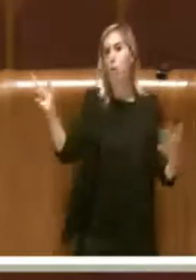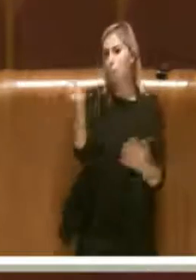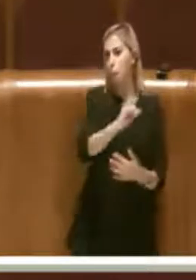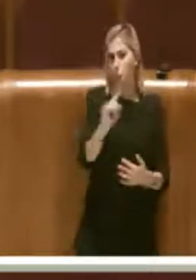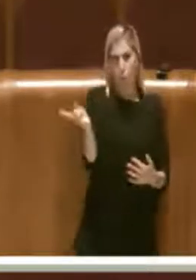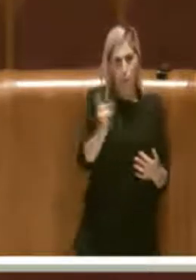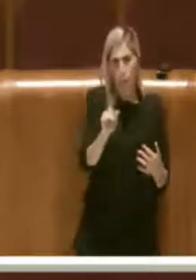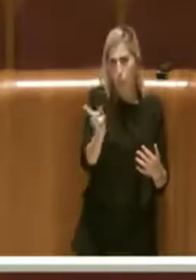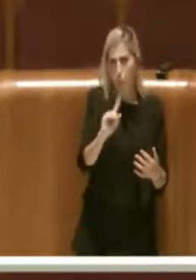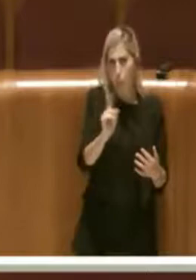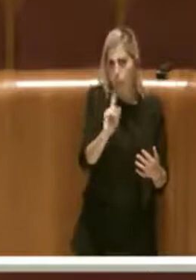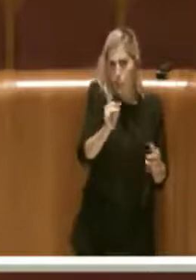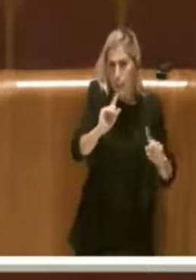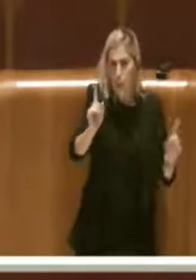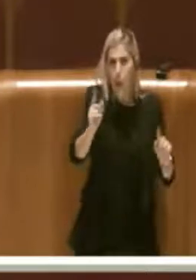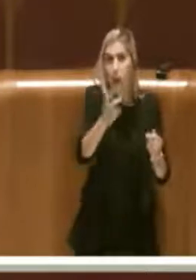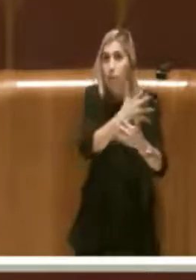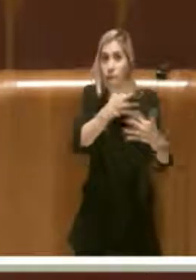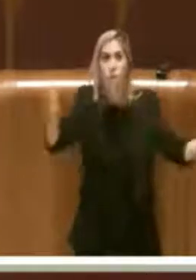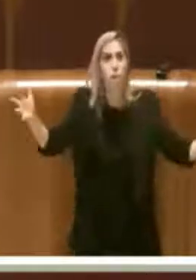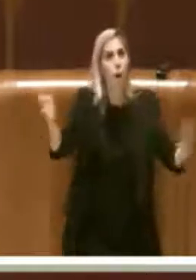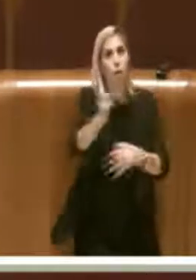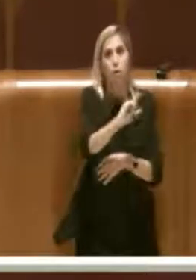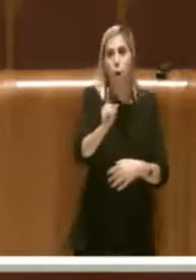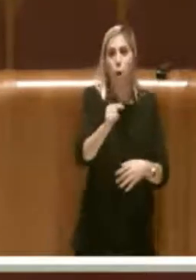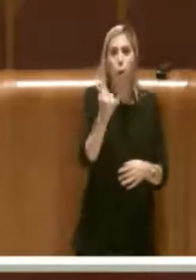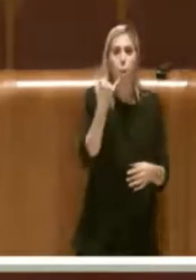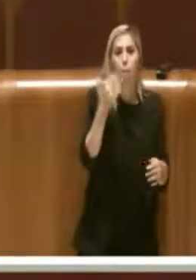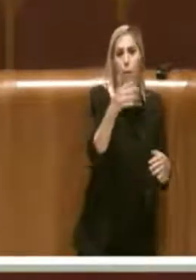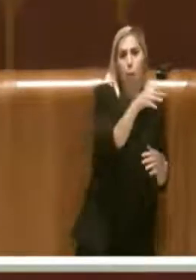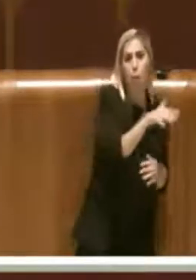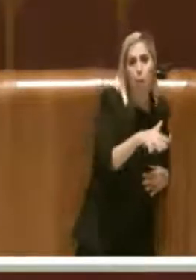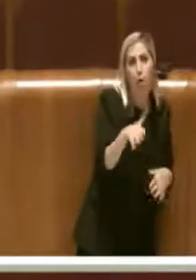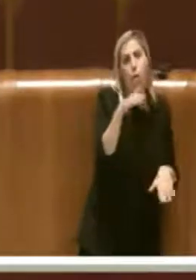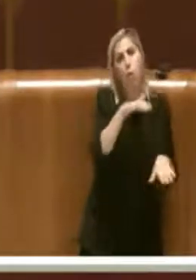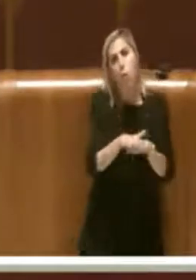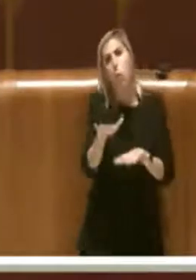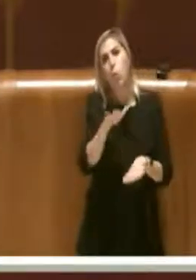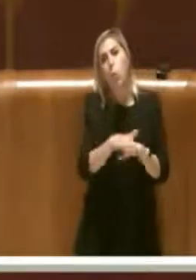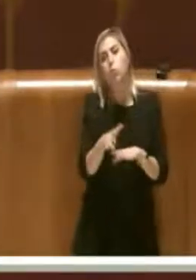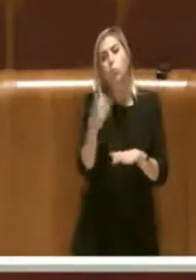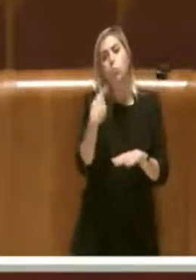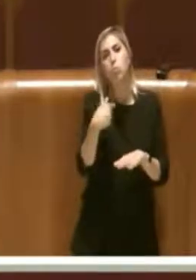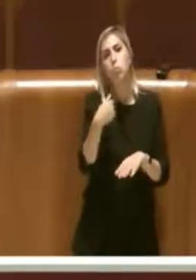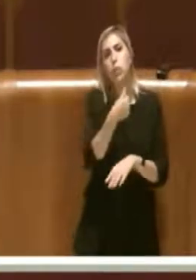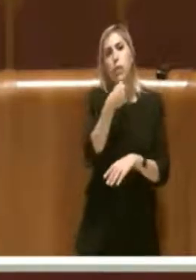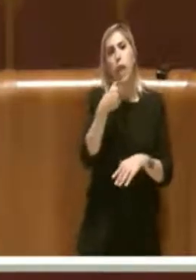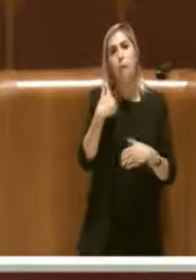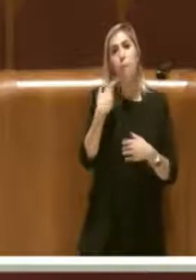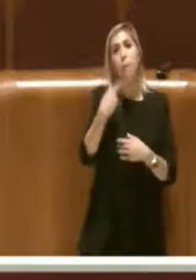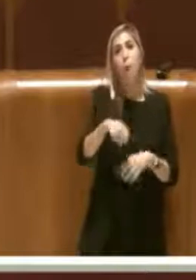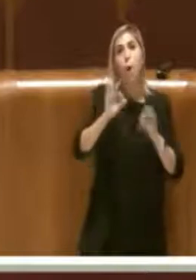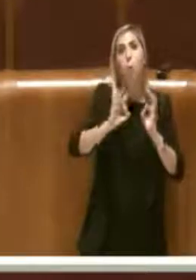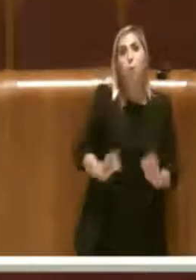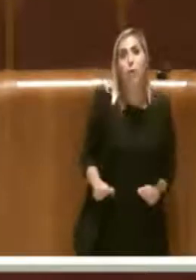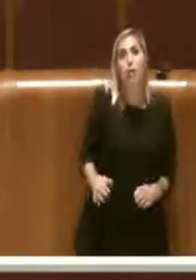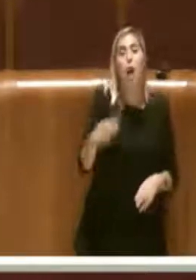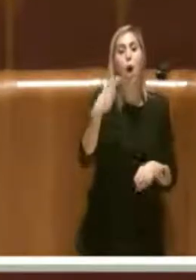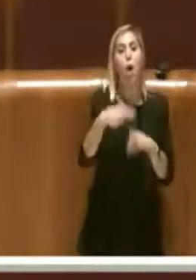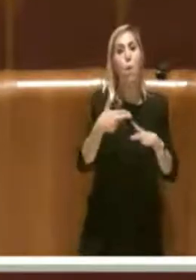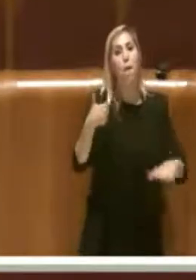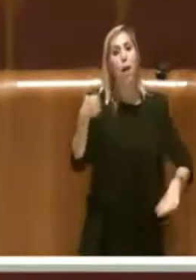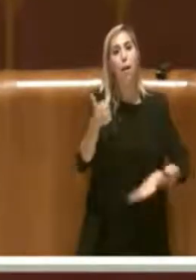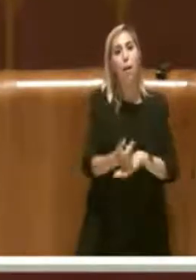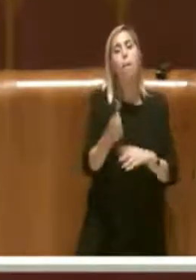vastissimo del territorio della città di Roma, sarebbe un utile ausilio per la Polizia di Roma Capitale e per tutte le